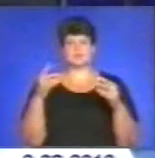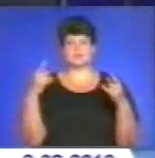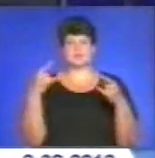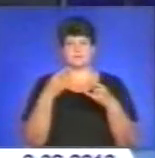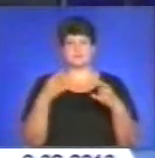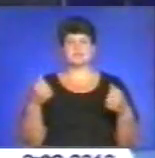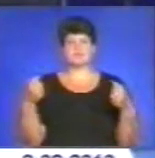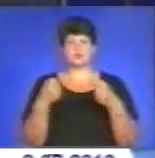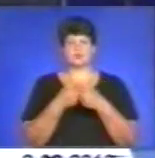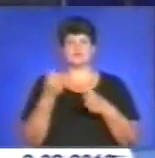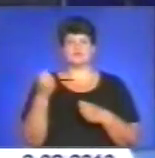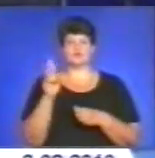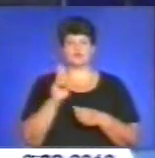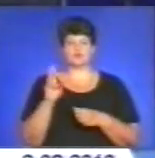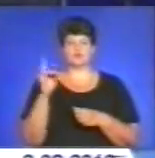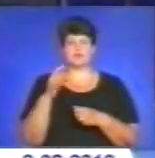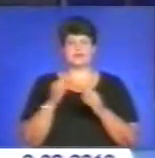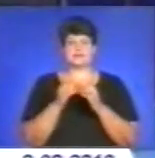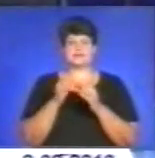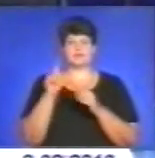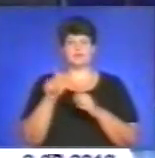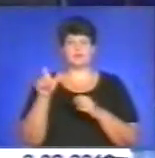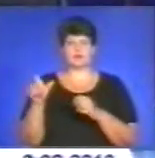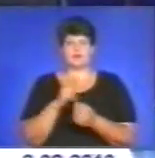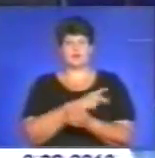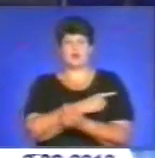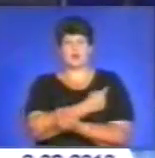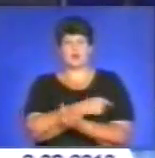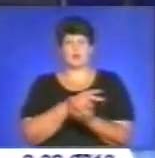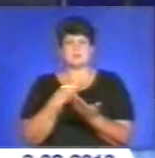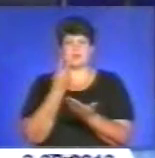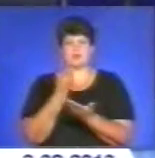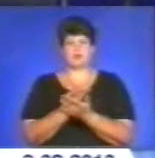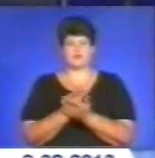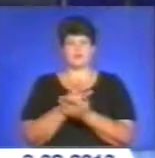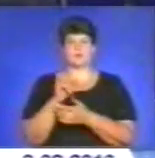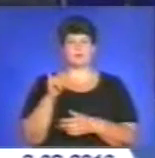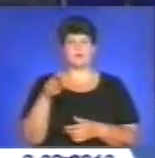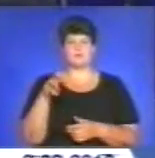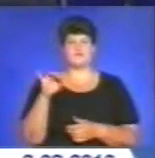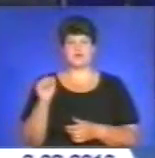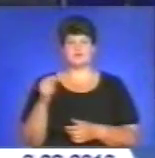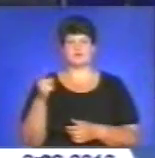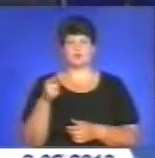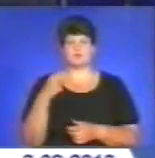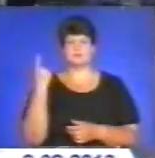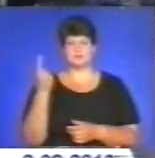районі. Десятьох людей госпіталізували. Відеоматеріал з сектору зв'язків з громадськістю УМВС в області.